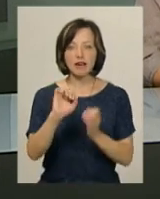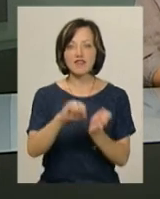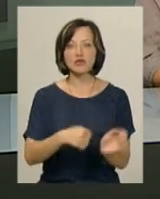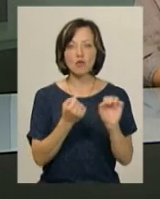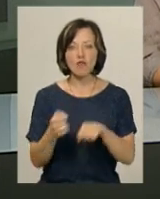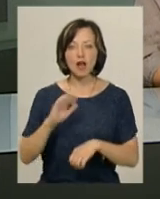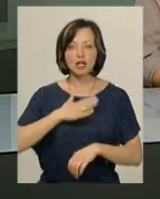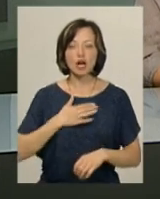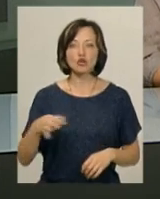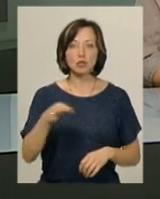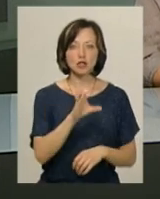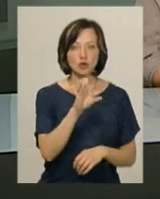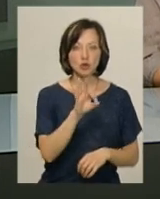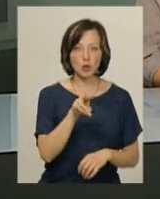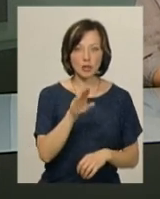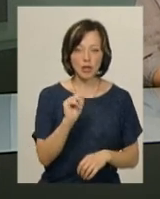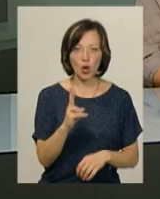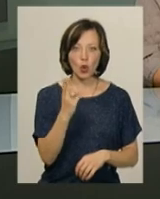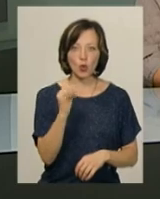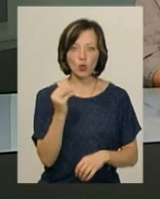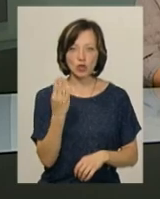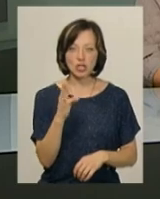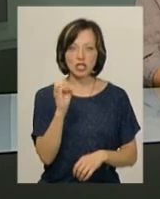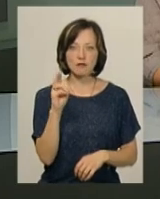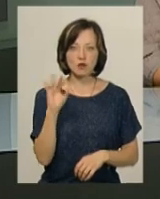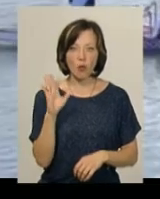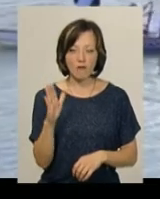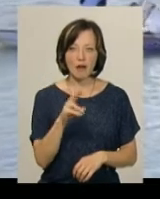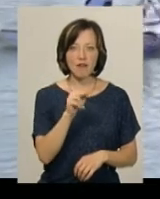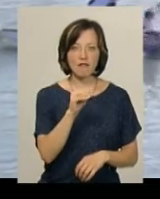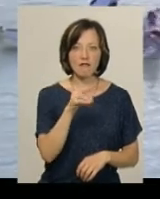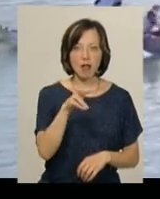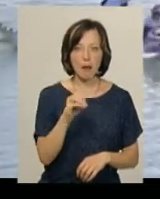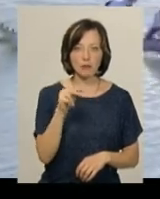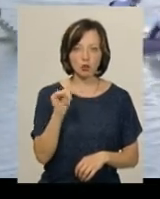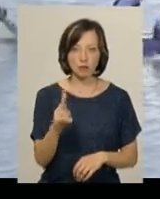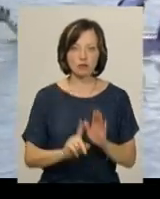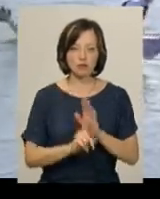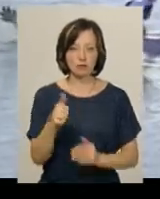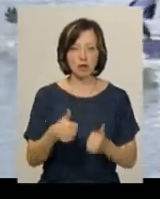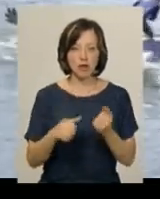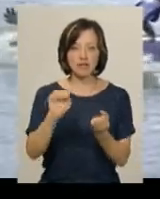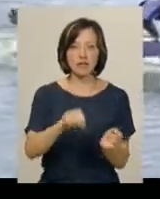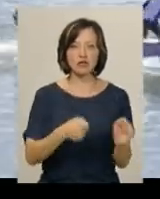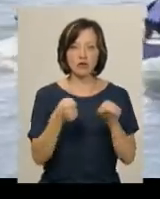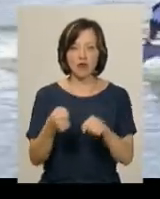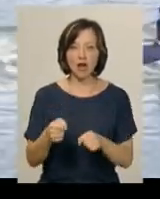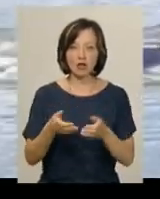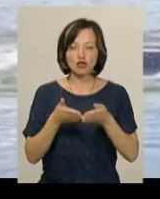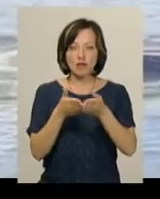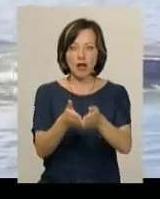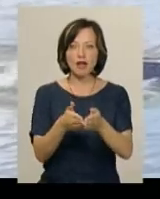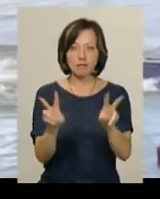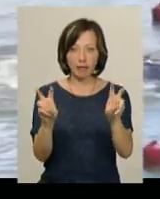нашої області Сергій Солтик, Микола Кушта, Руслан Шевцов та Віктор Флерчук сьогодні розпочали змагання з висловання на човнах